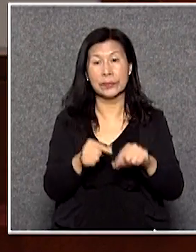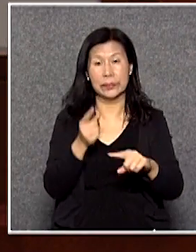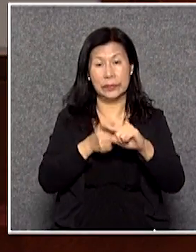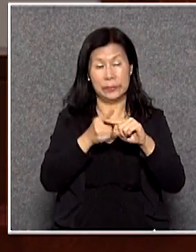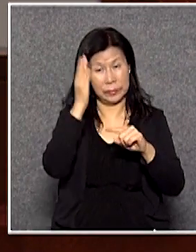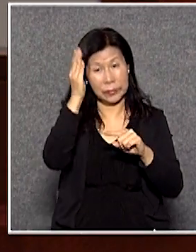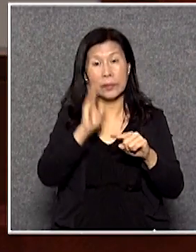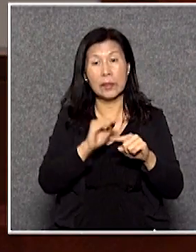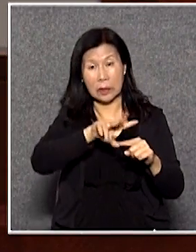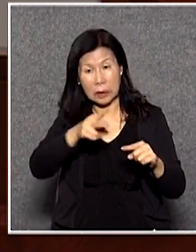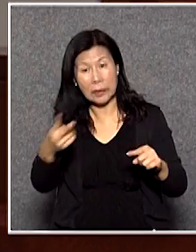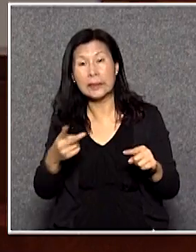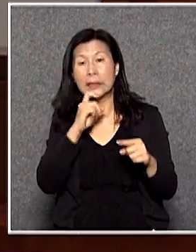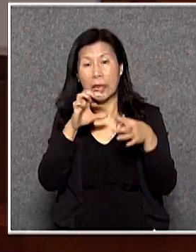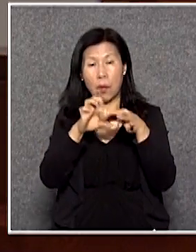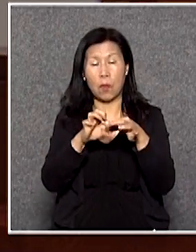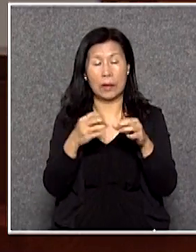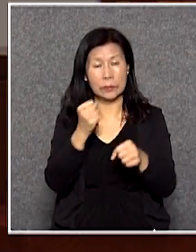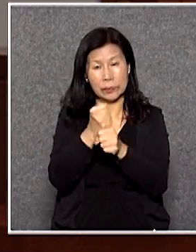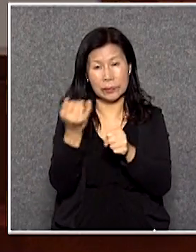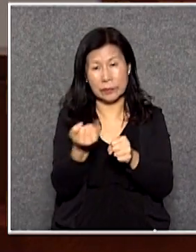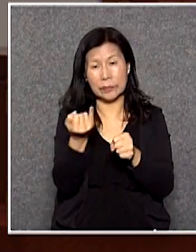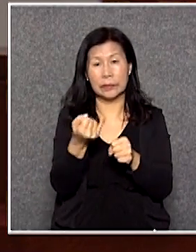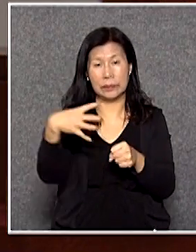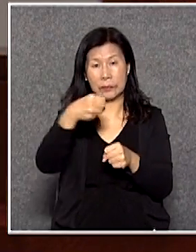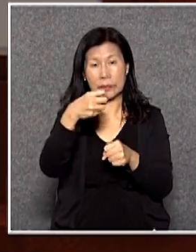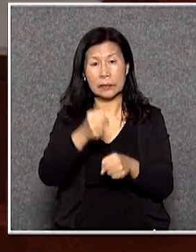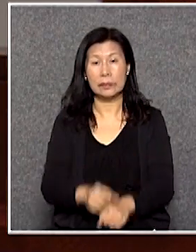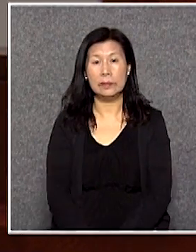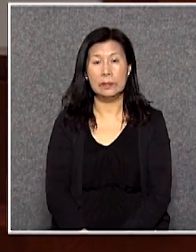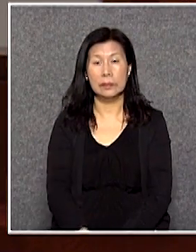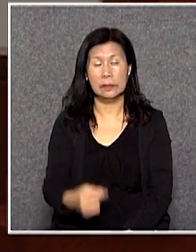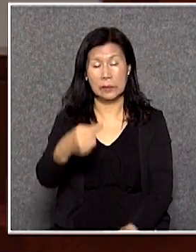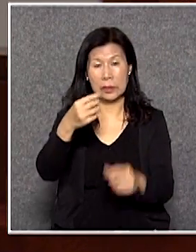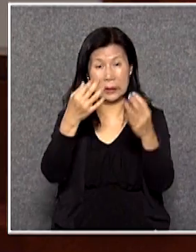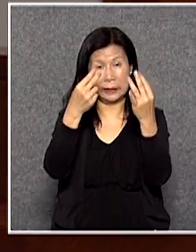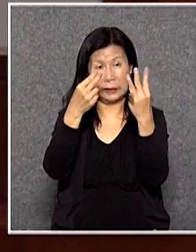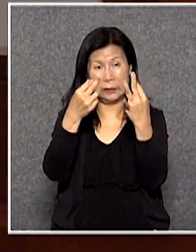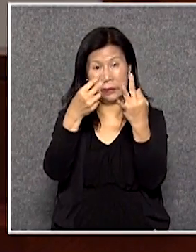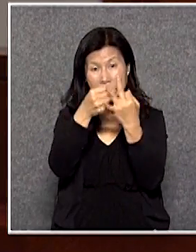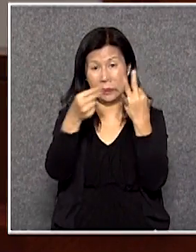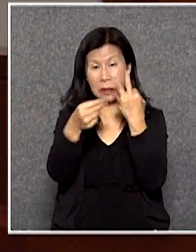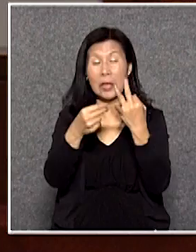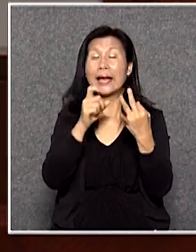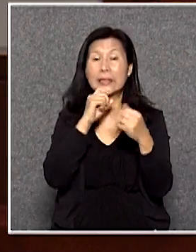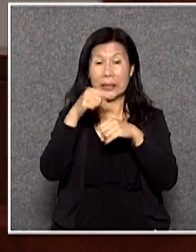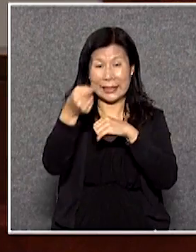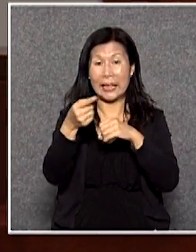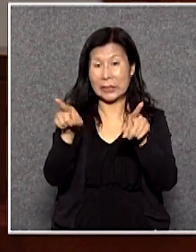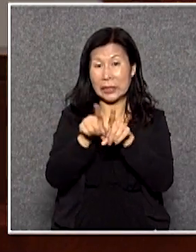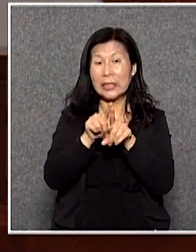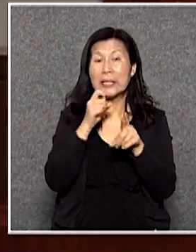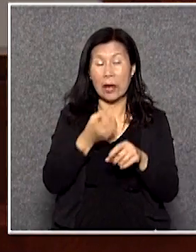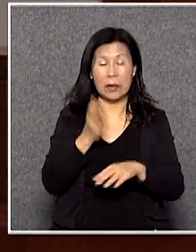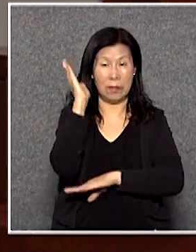能夠去改善主席總目三十七這個部分因為我還有其他需要去